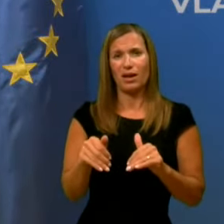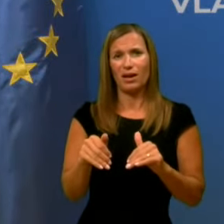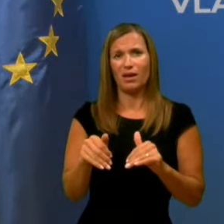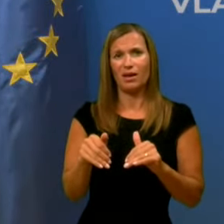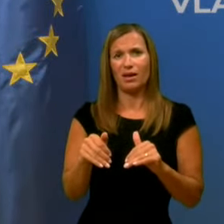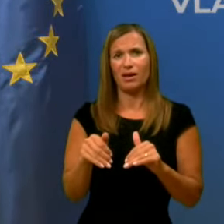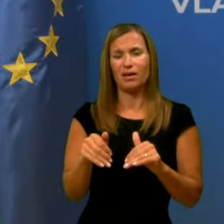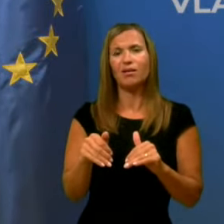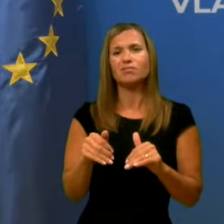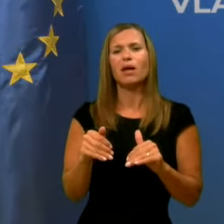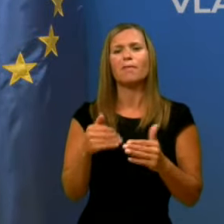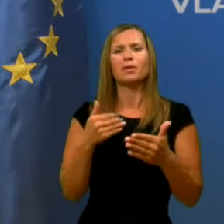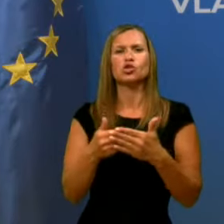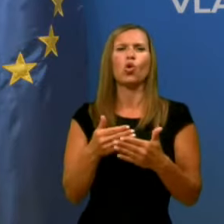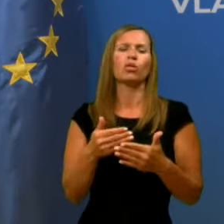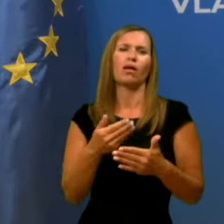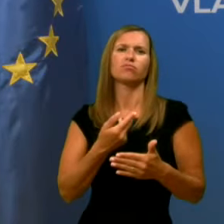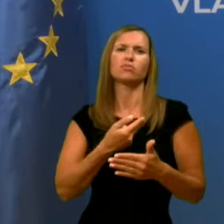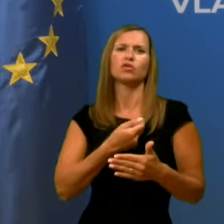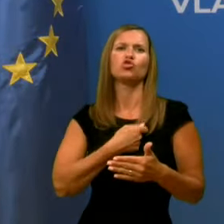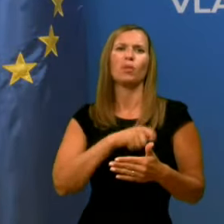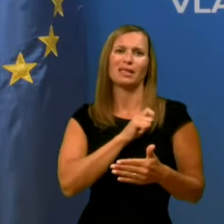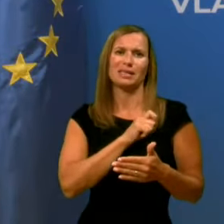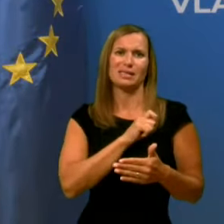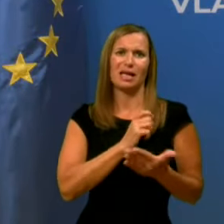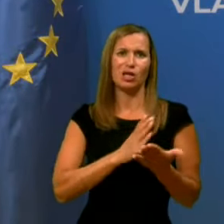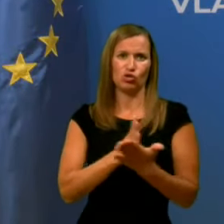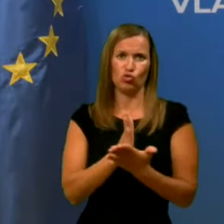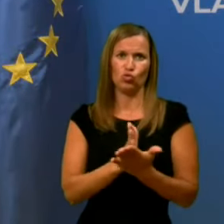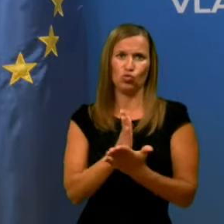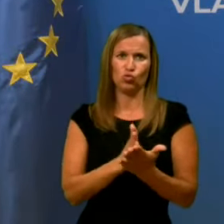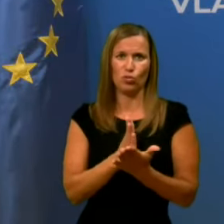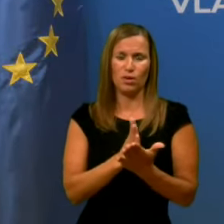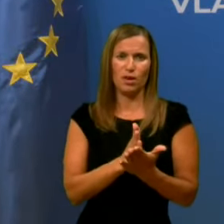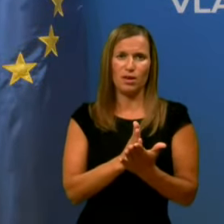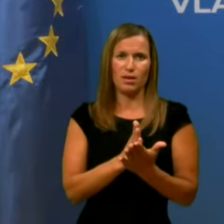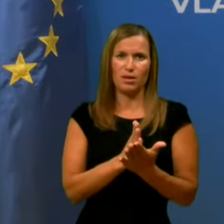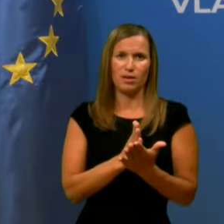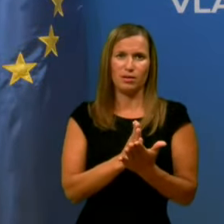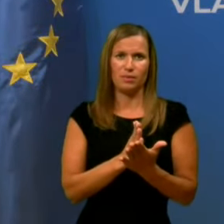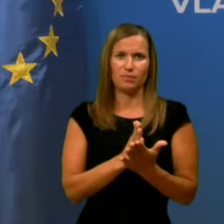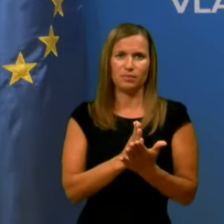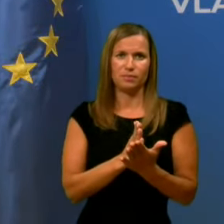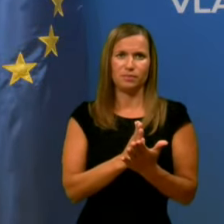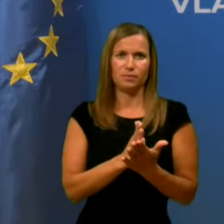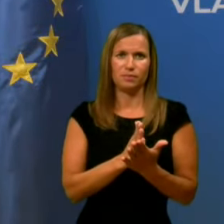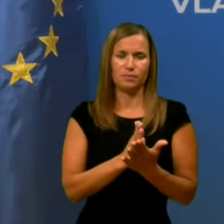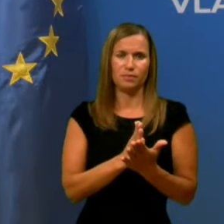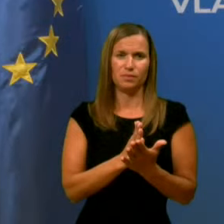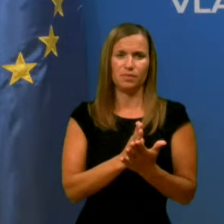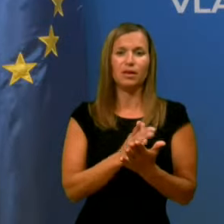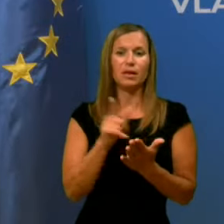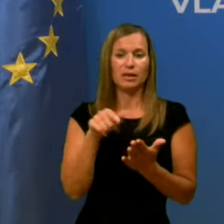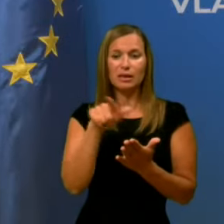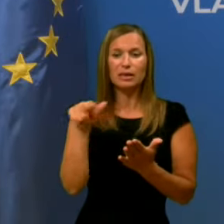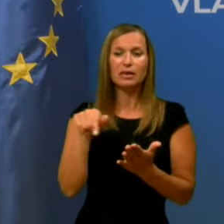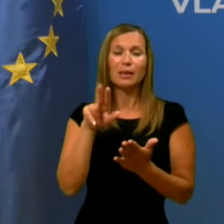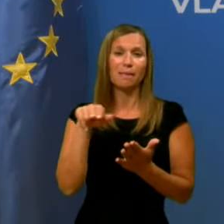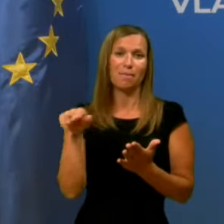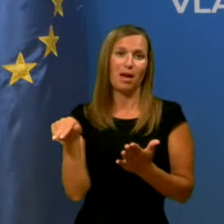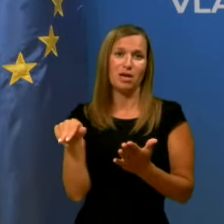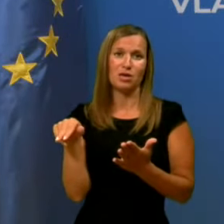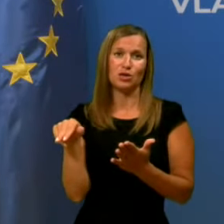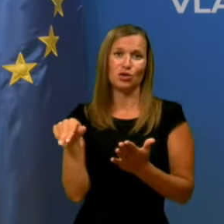ampak zato so pristojne inšpekcijske službe, ki nadzirajo. Imajo pa, moram reči, da tudi na podlagi